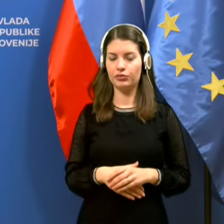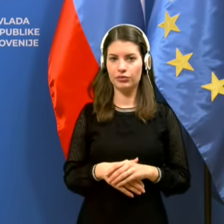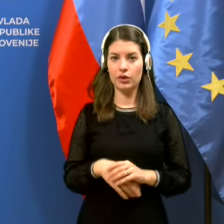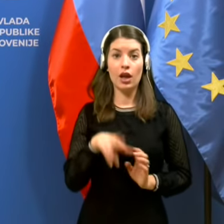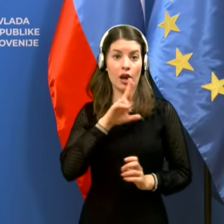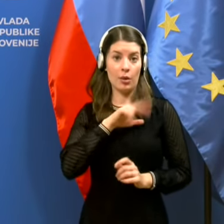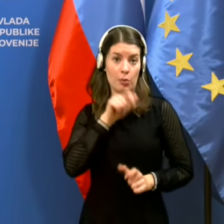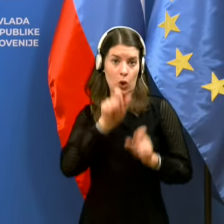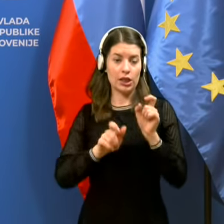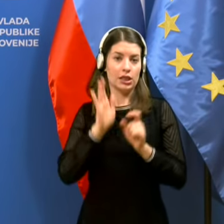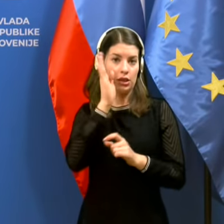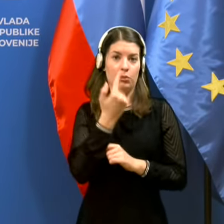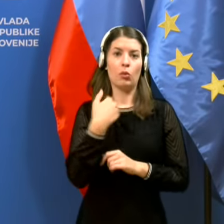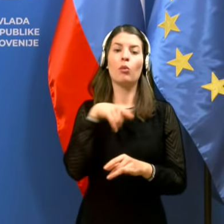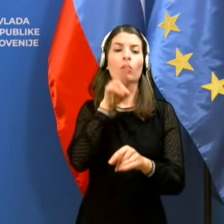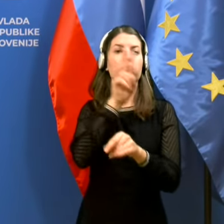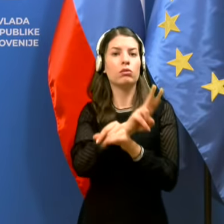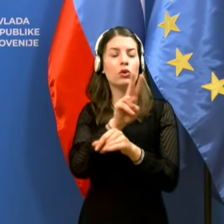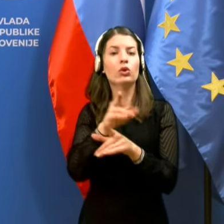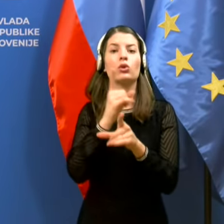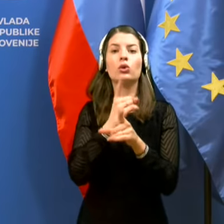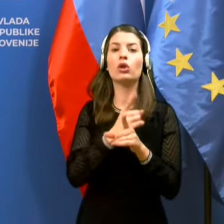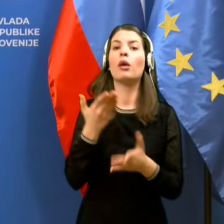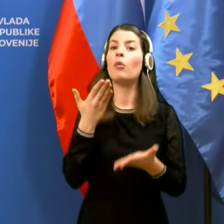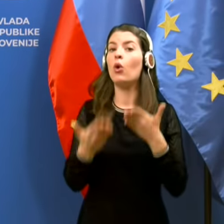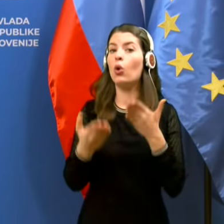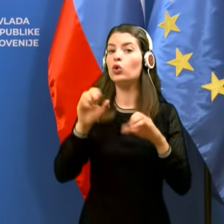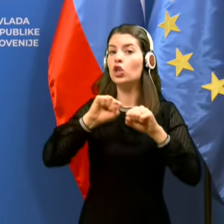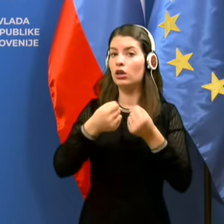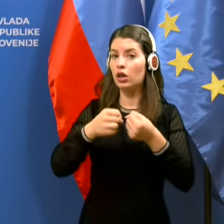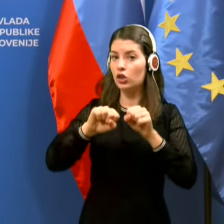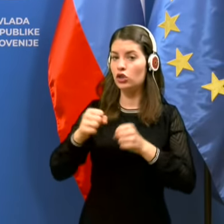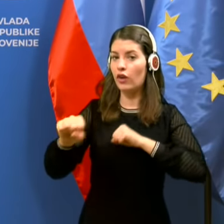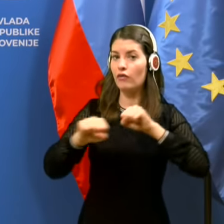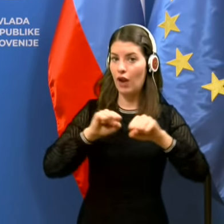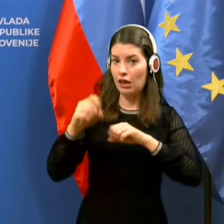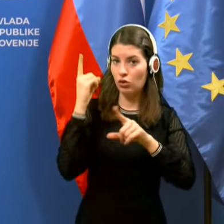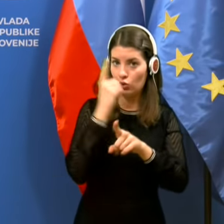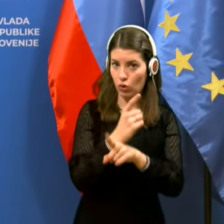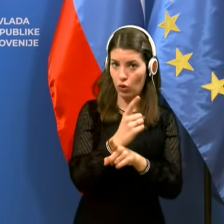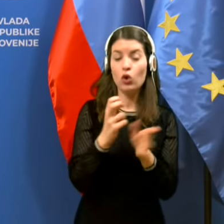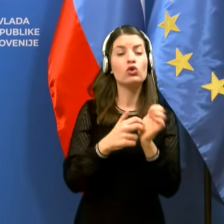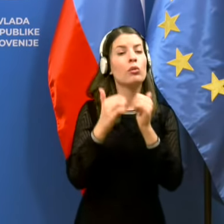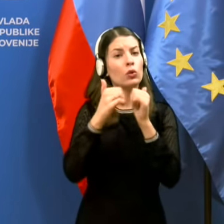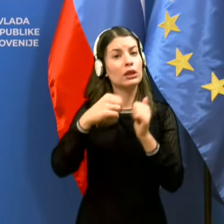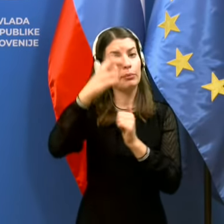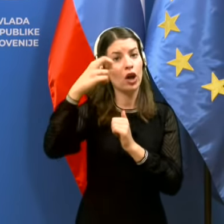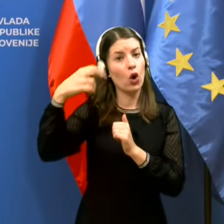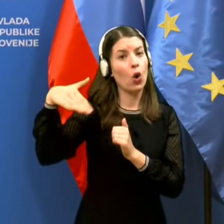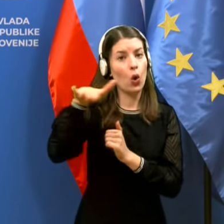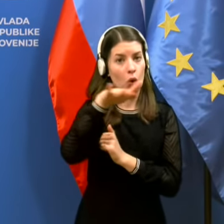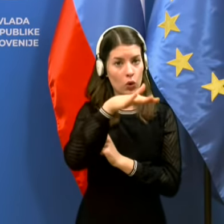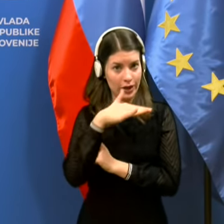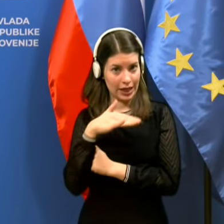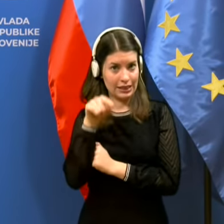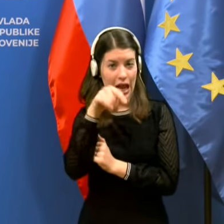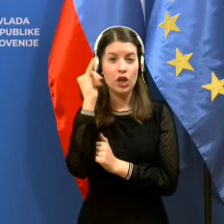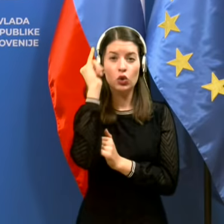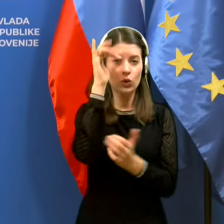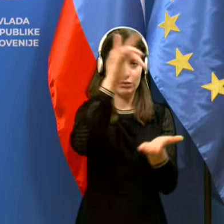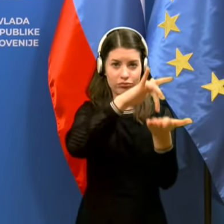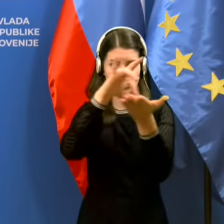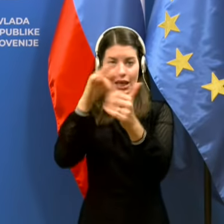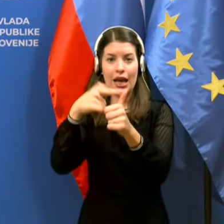Policisti bomo vsekakor pozorni tudi na morebitne kršitve vladnih odlokov, še posebej na Gorenskem, v smeru turističnih krajev